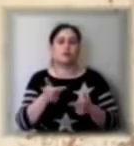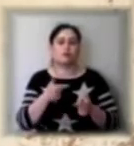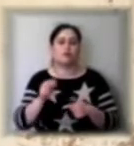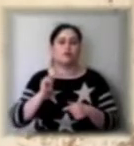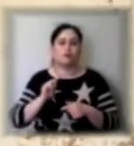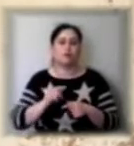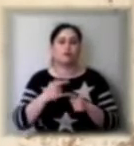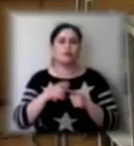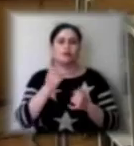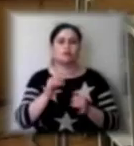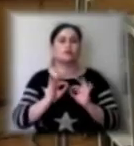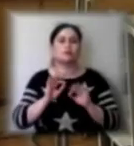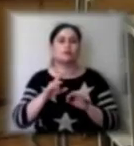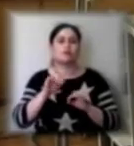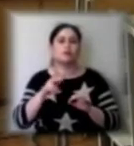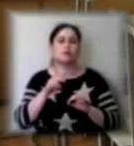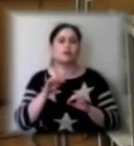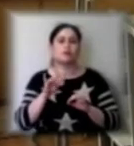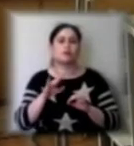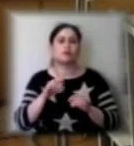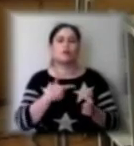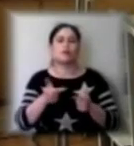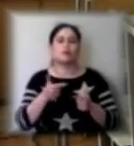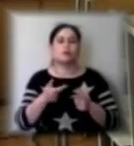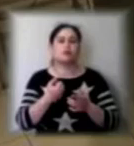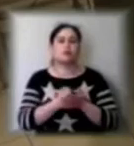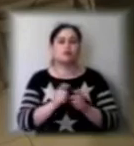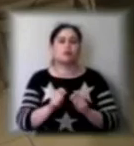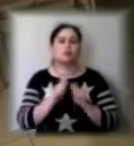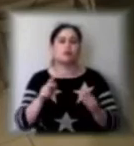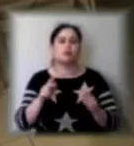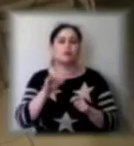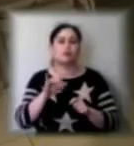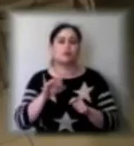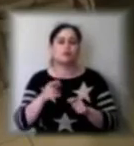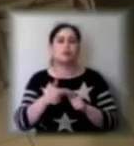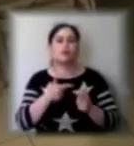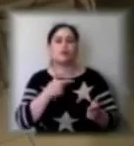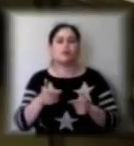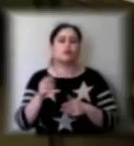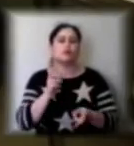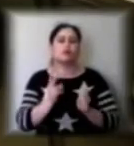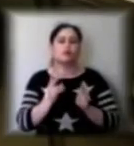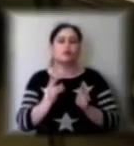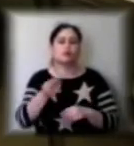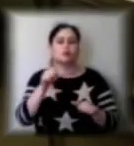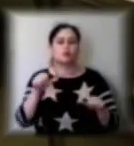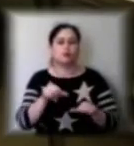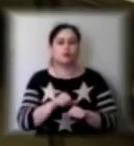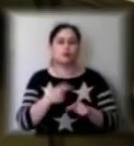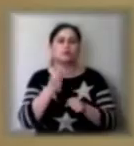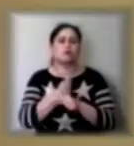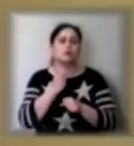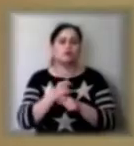Євген Гіндулін, йде підготовка до відкриття табору. Готові вже кухні і їдальня. Зроблена і ремонт на третьому